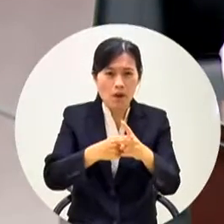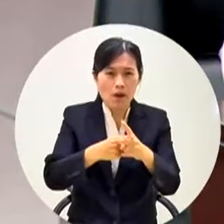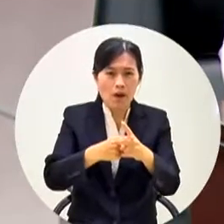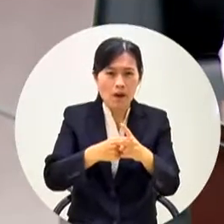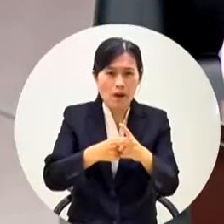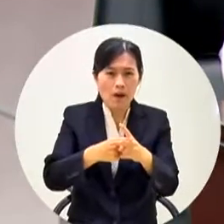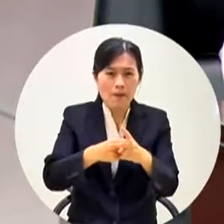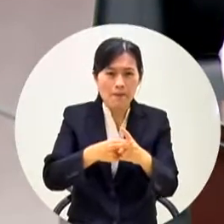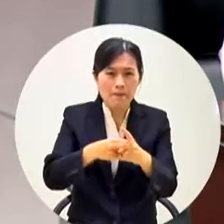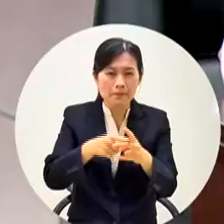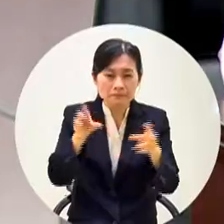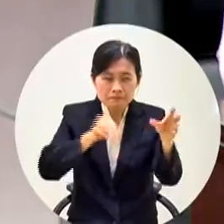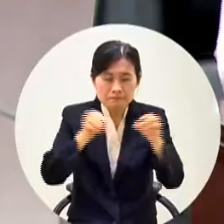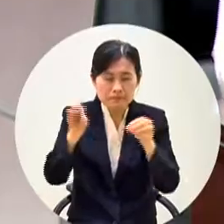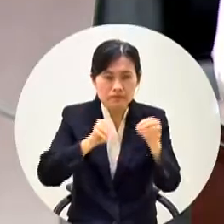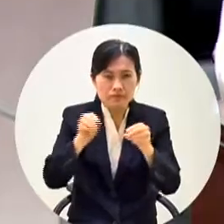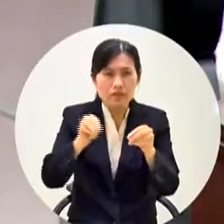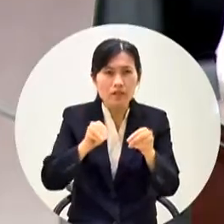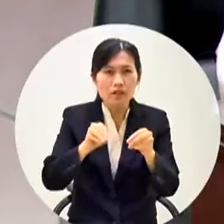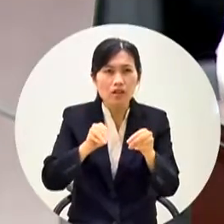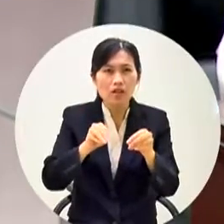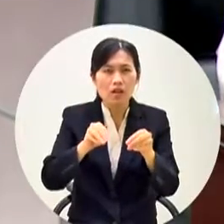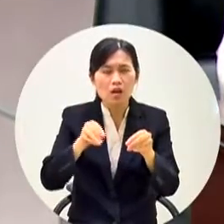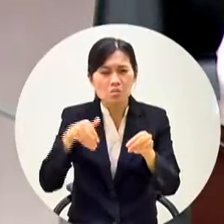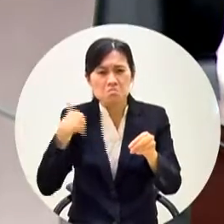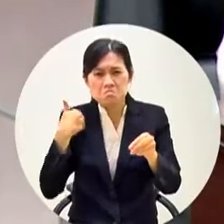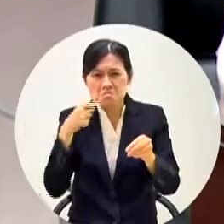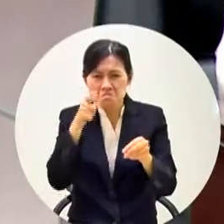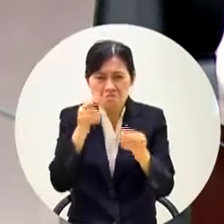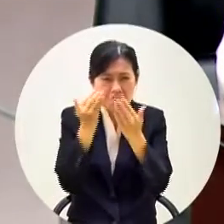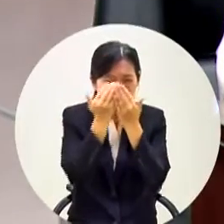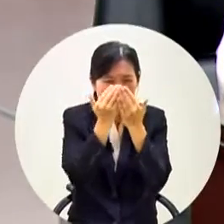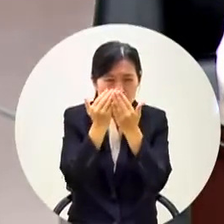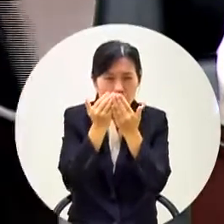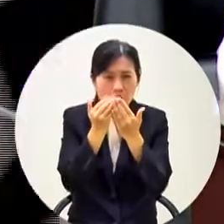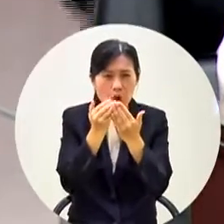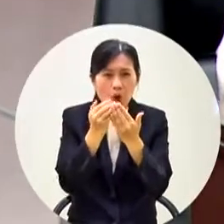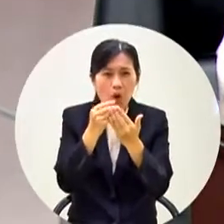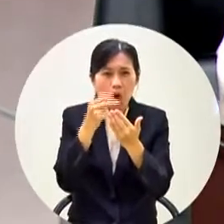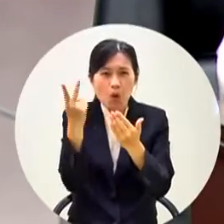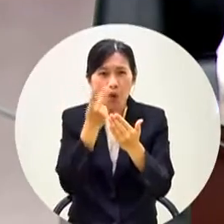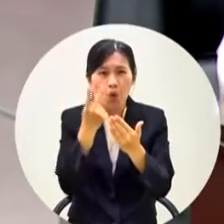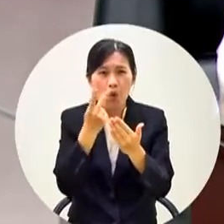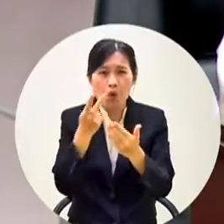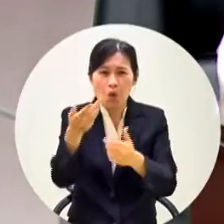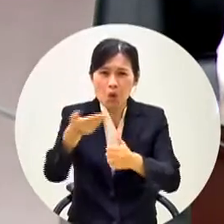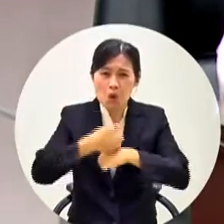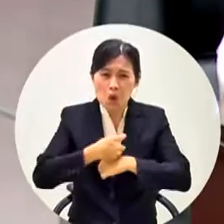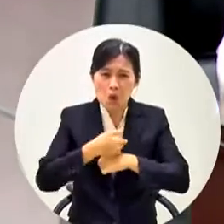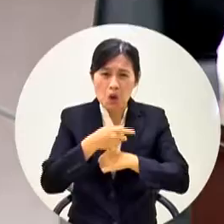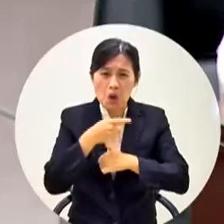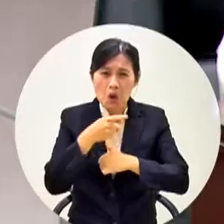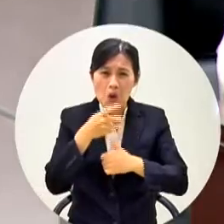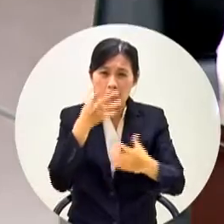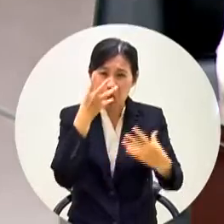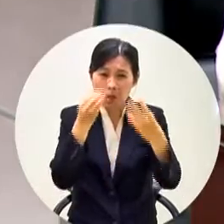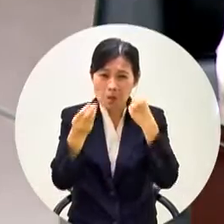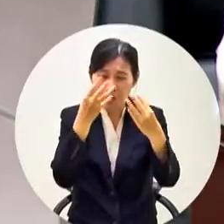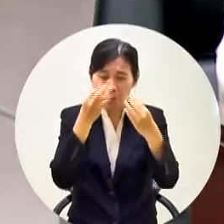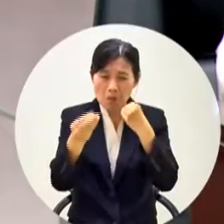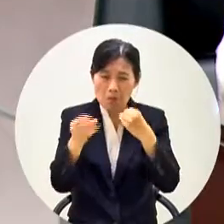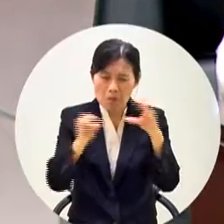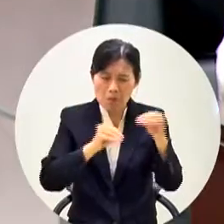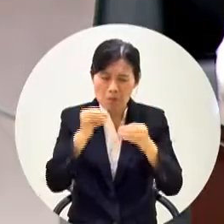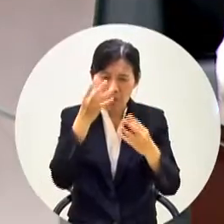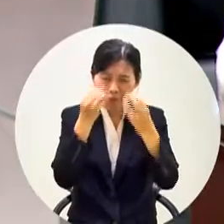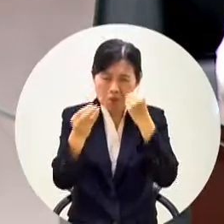內容但是不知道是你們給舉旅按桿呢還是你們故意的提供我不清不清楚的資訊我看完之後